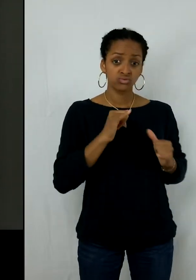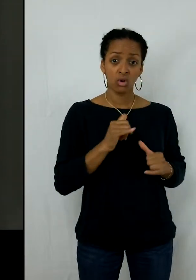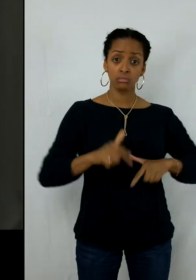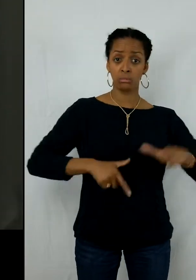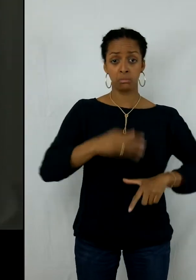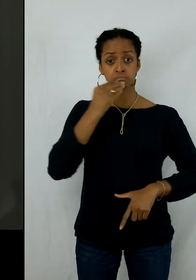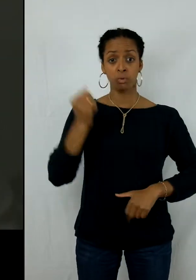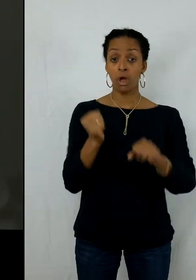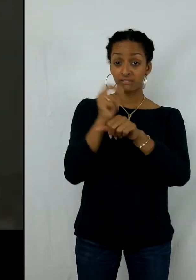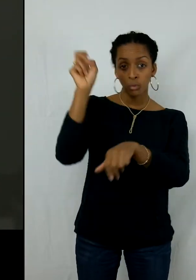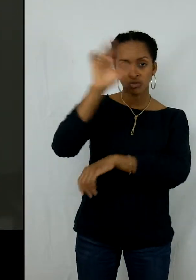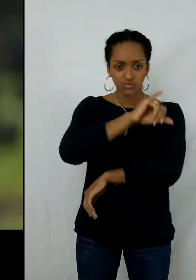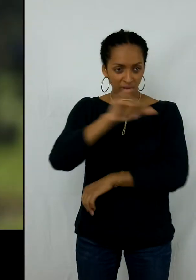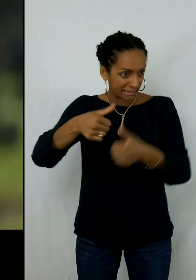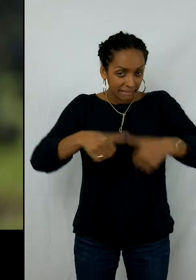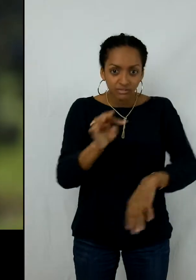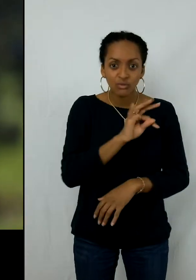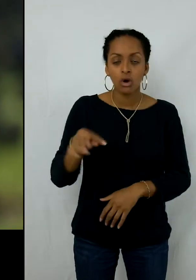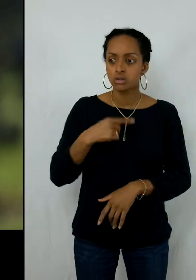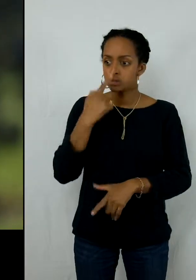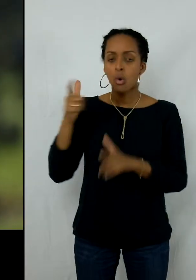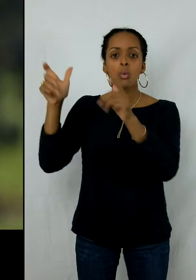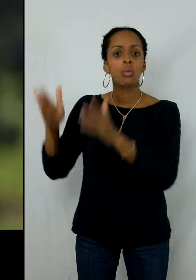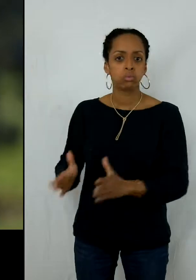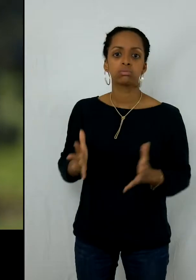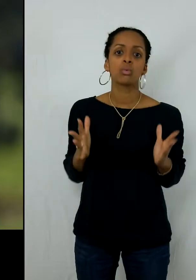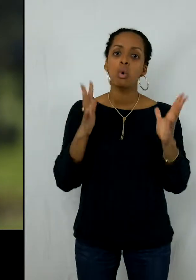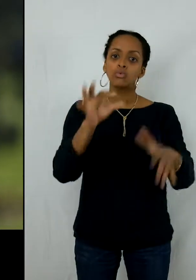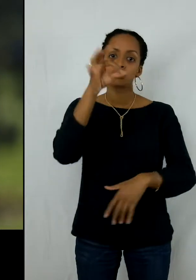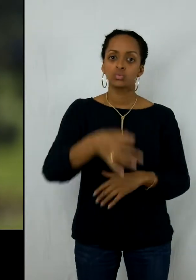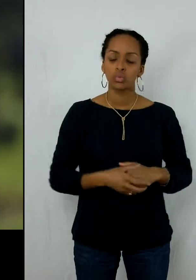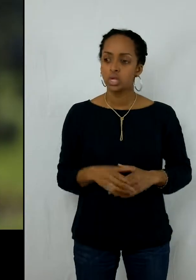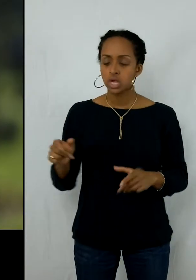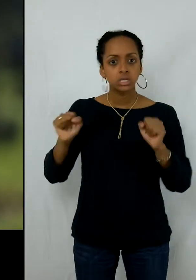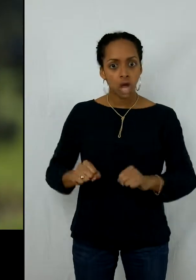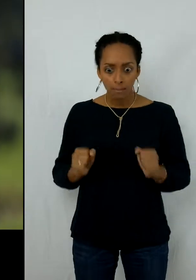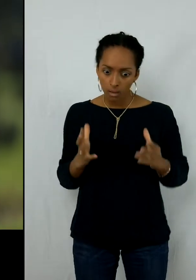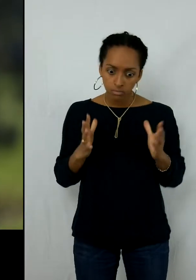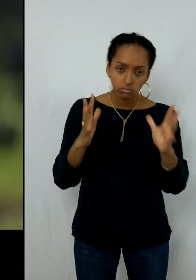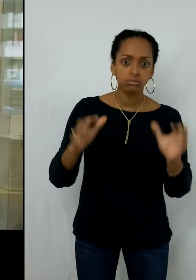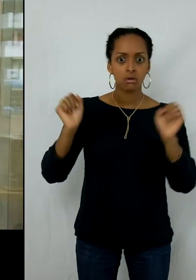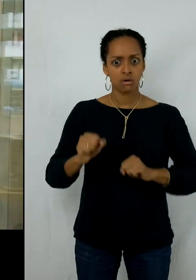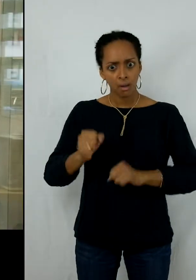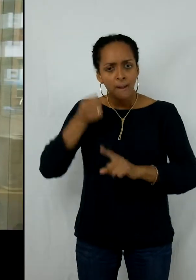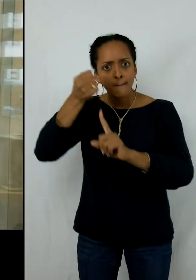moi, c'était un vrai élément de la capacité d'initiative et de la volonté qu'il avait derrière, parce qu'il ne va vraiment jusqu'au bout.